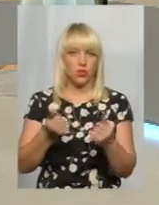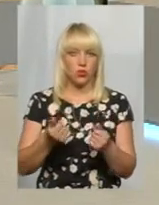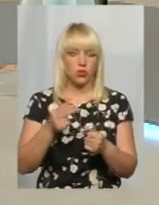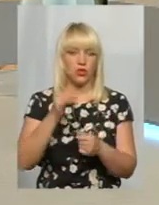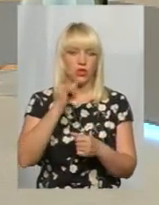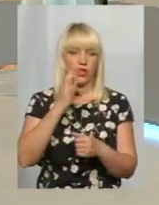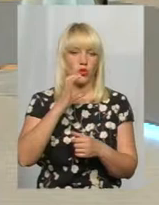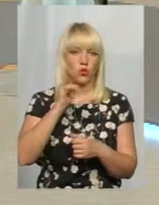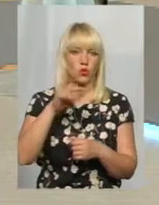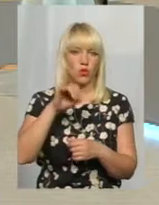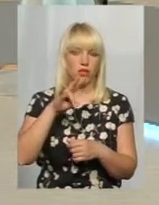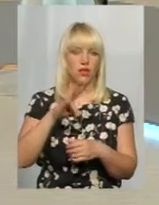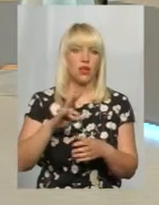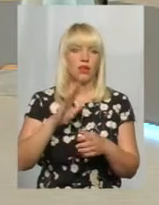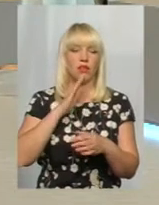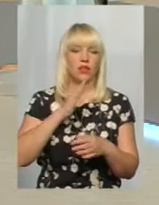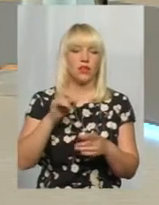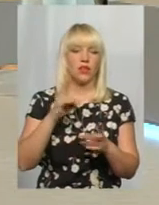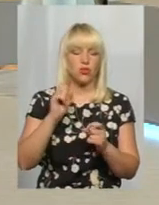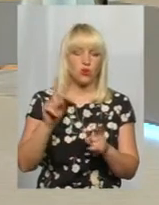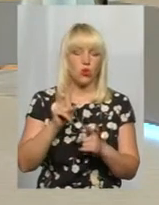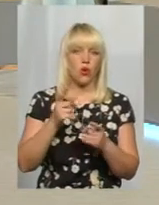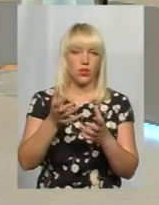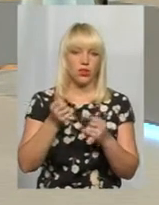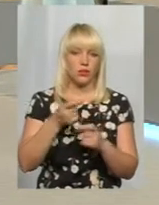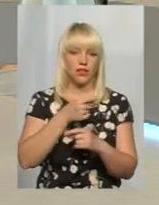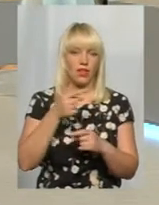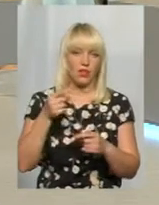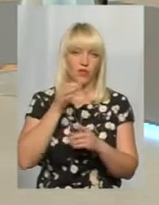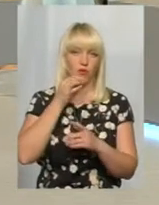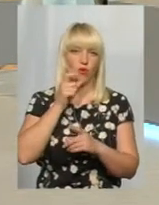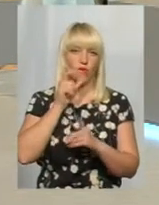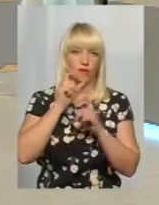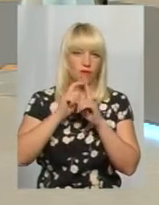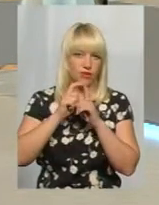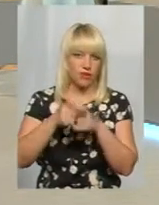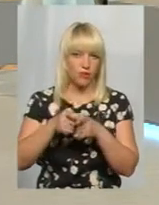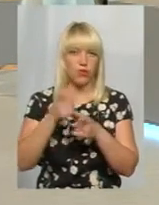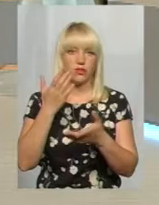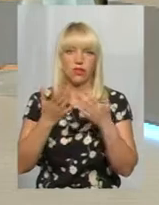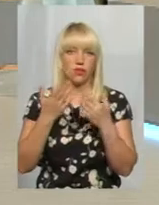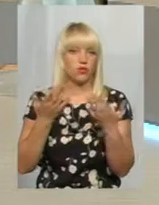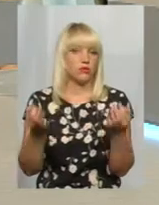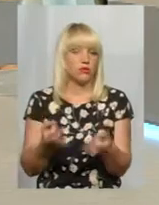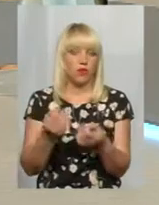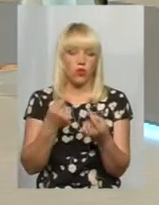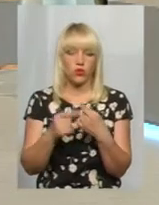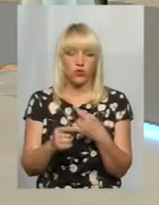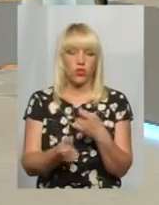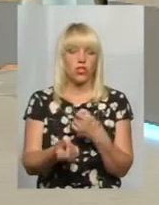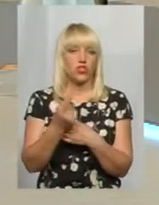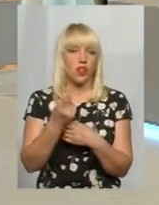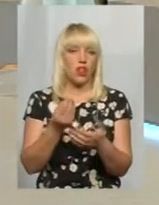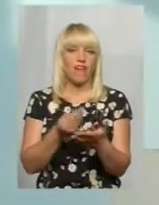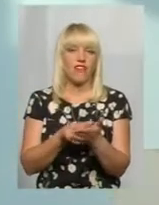інсулінах, на що отримали негативну відповідь. Ну і якщо ніякого іншого джерела фінансування не